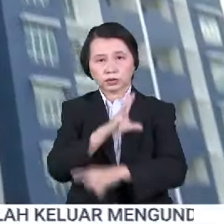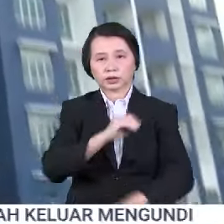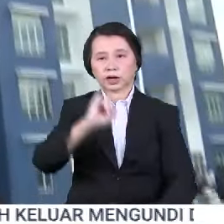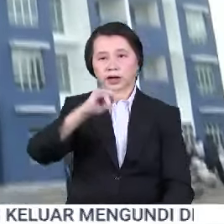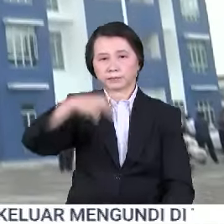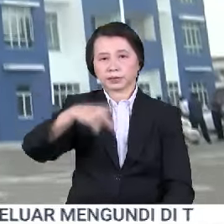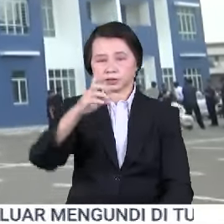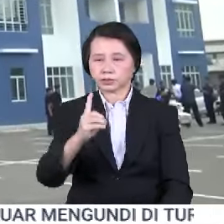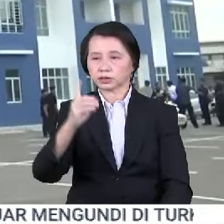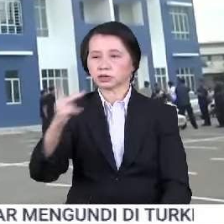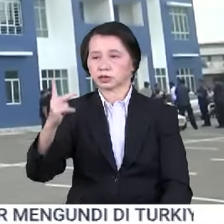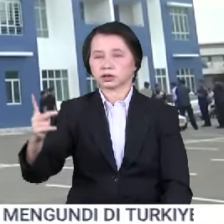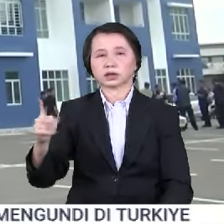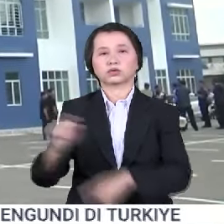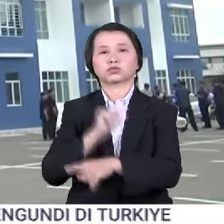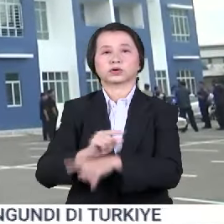Kota Kinabalu.